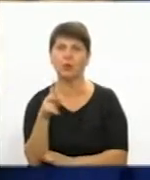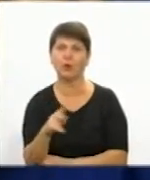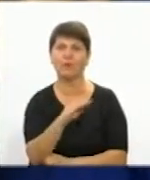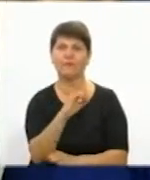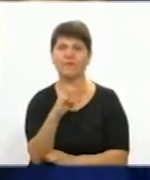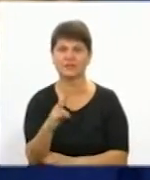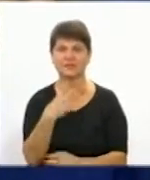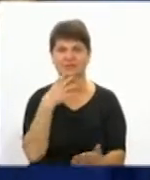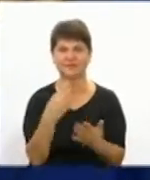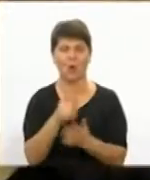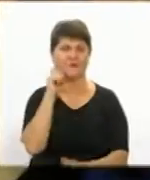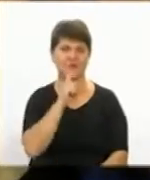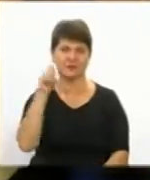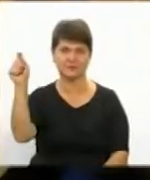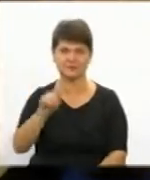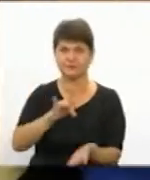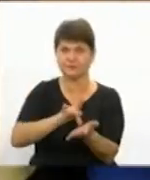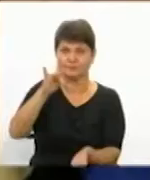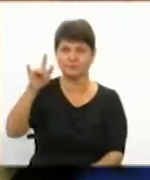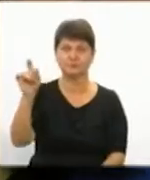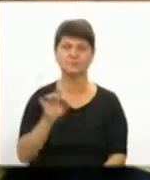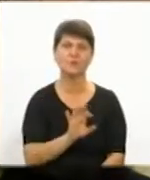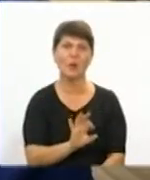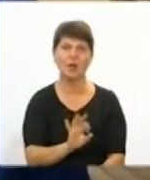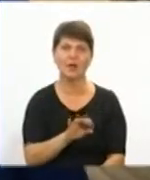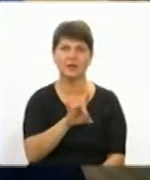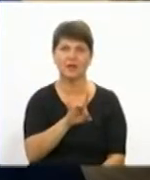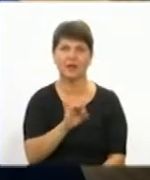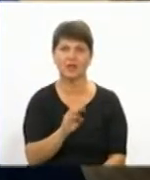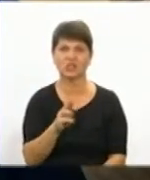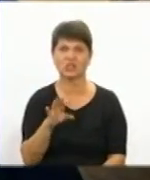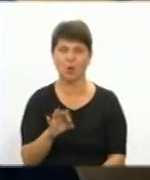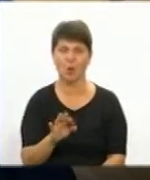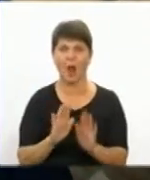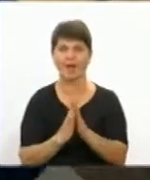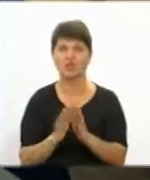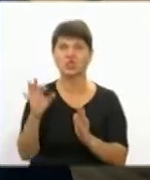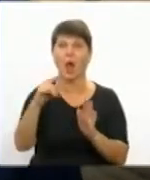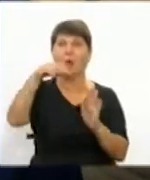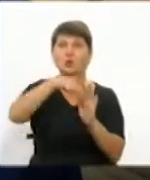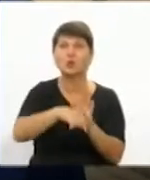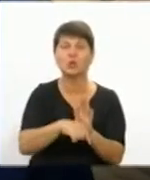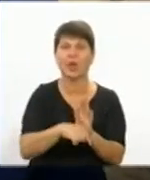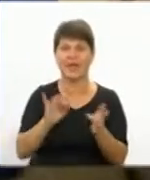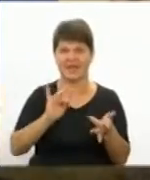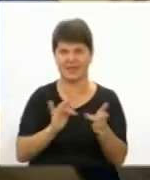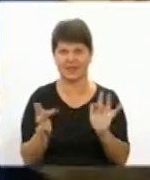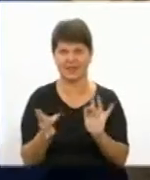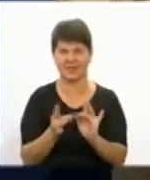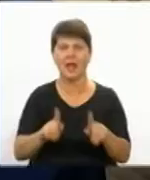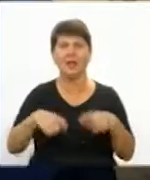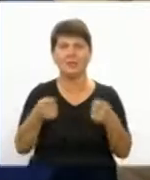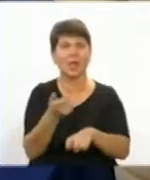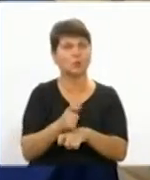мошоловкою до Вінниці зі столиці приїхала Олена Ришко. Книжка про те, що інтернет дає нам